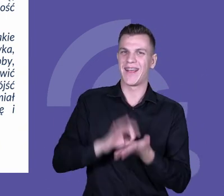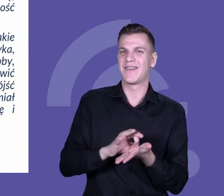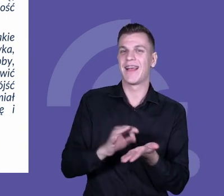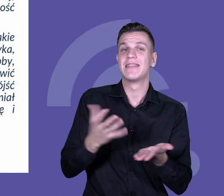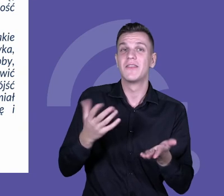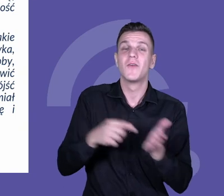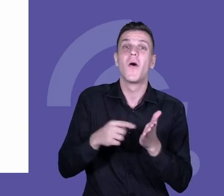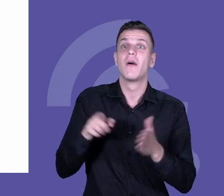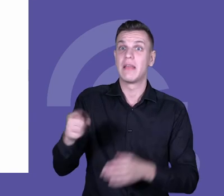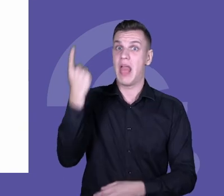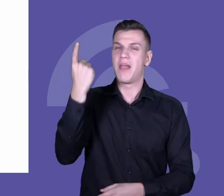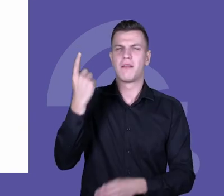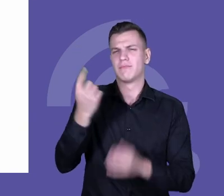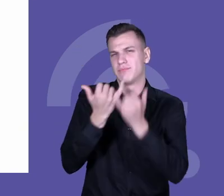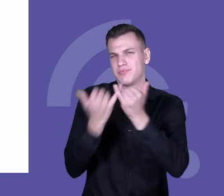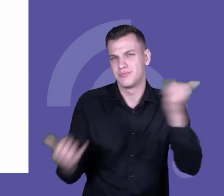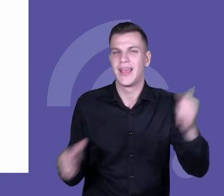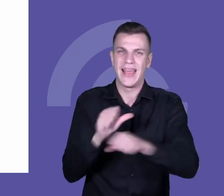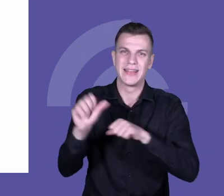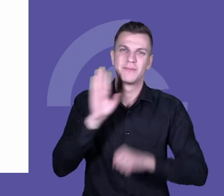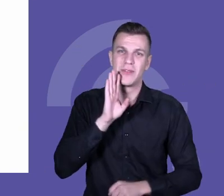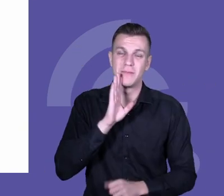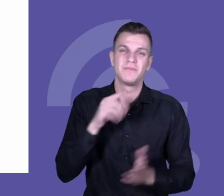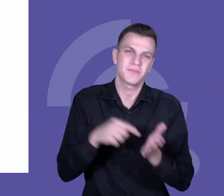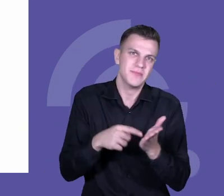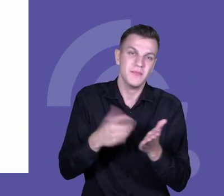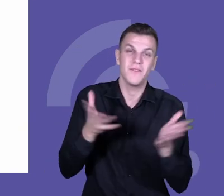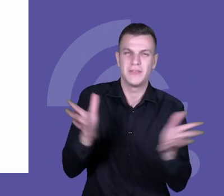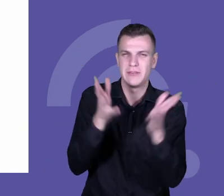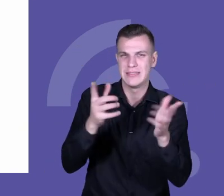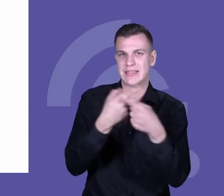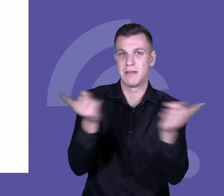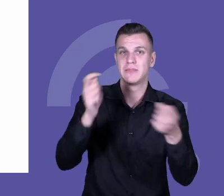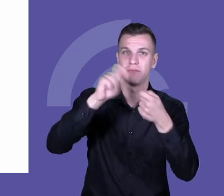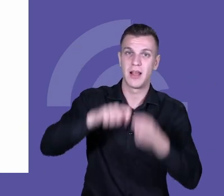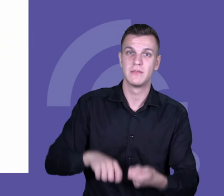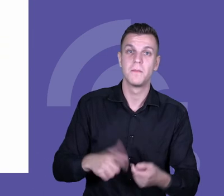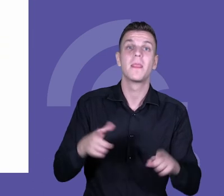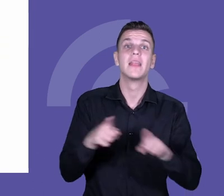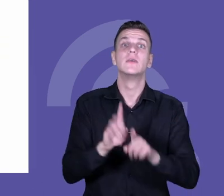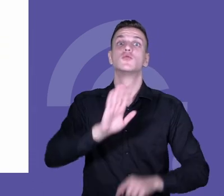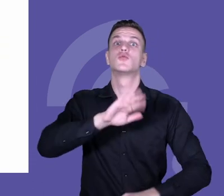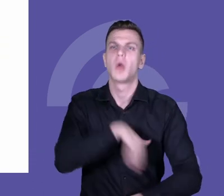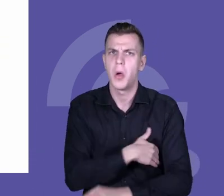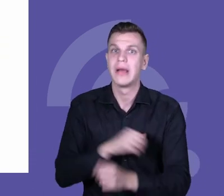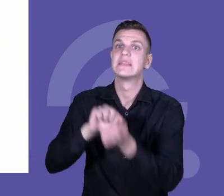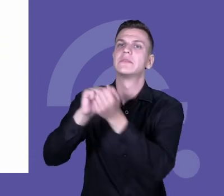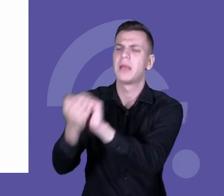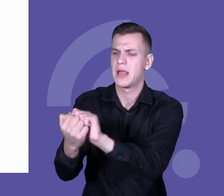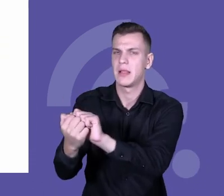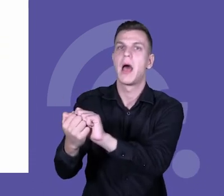odsyłam. Badaliśmy też sam zmianę w szkole i rzeczywiście chociaż